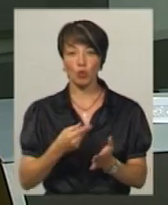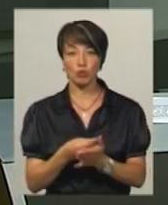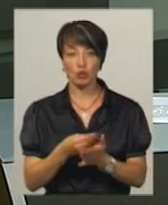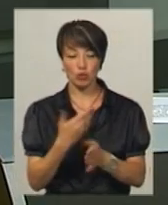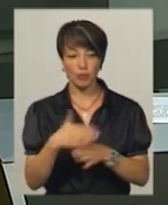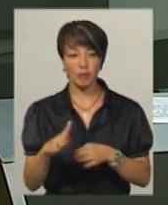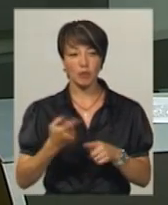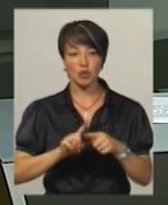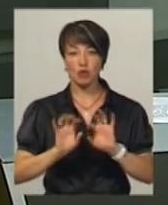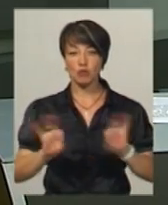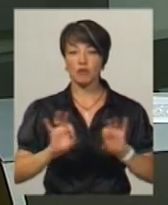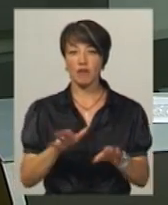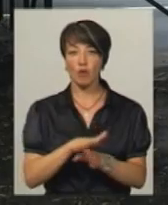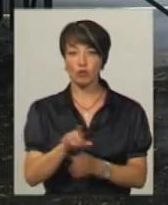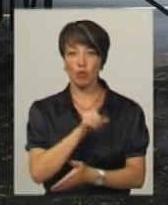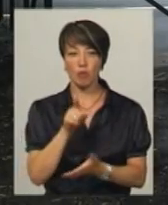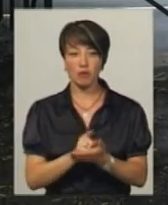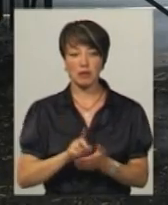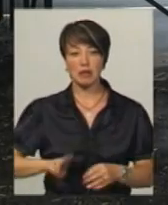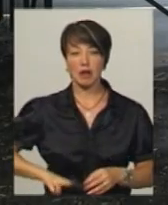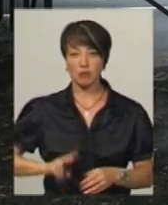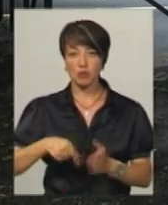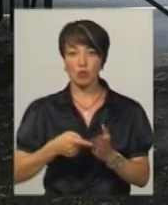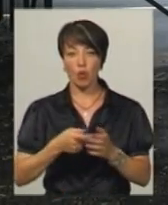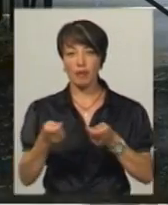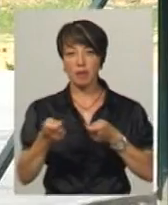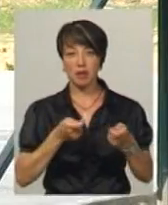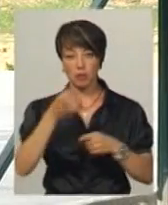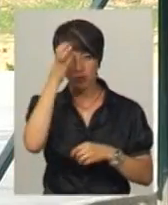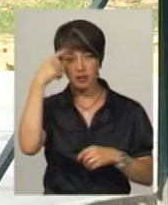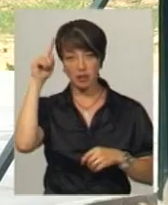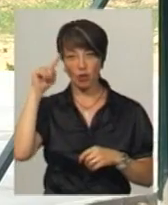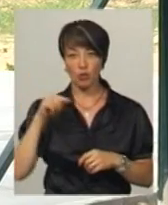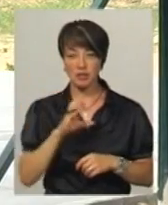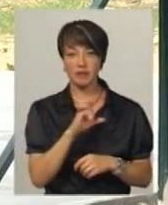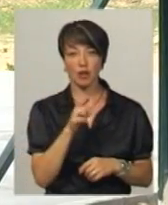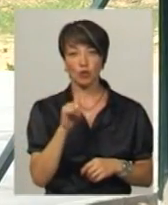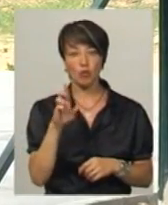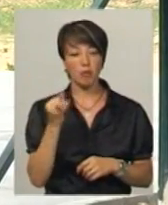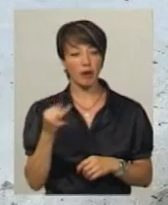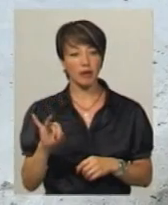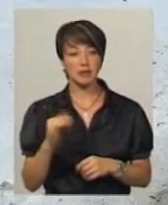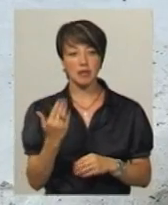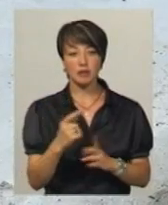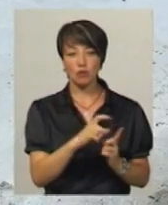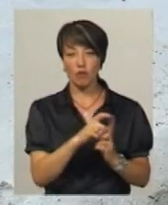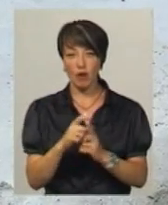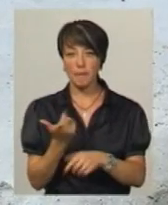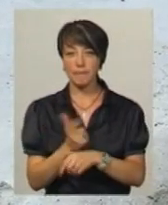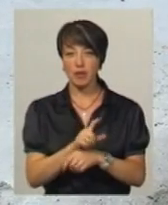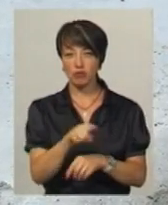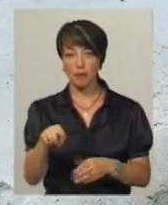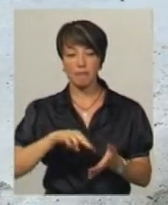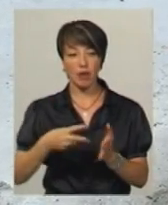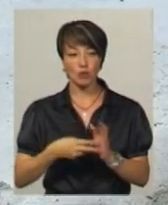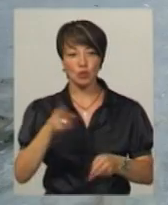бюджету. Про це розповіла виконуюча обов'язки директора міського департаменту освіти та науки Світлана Губай. За її словами, більшість